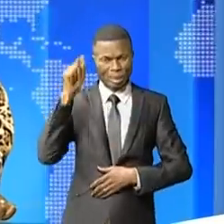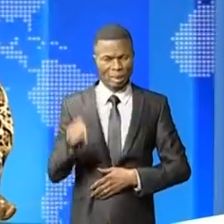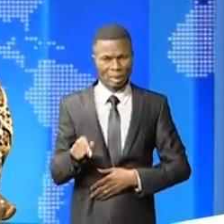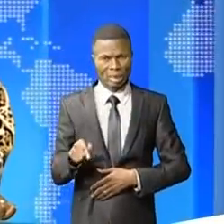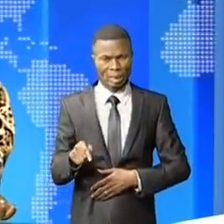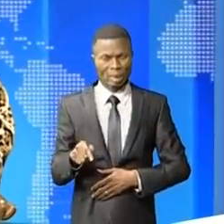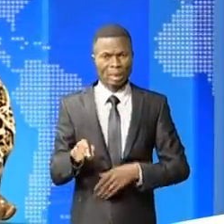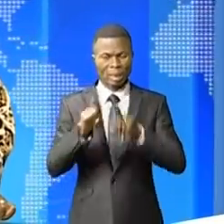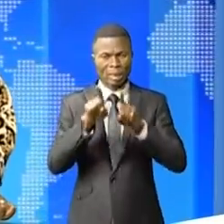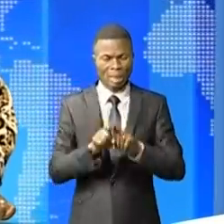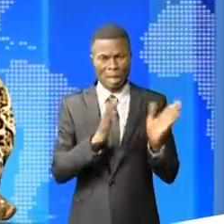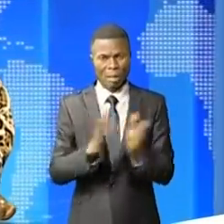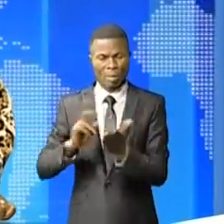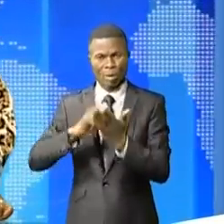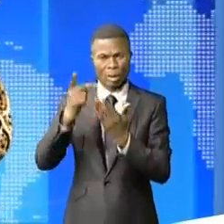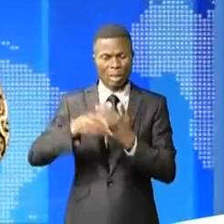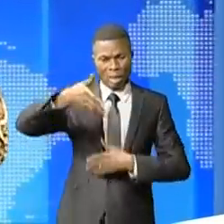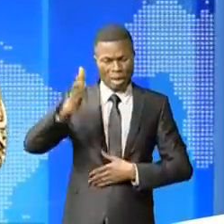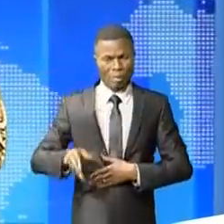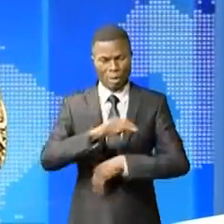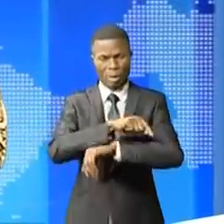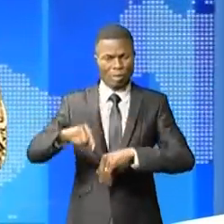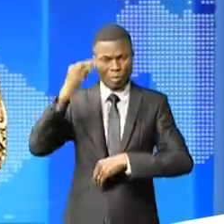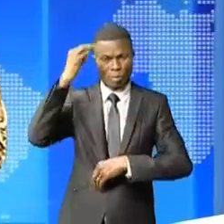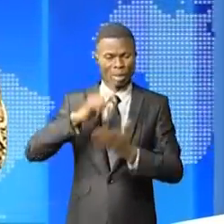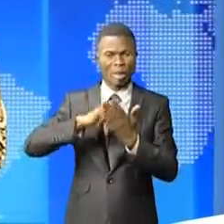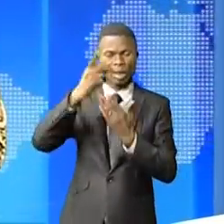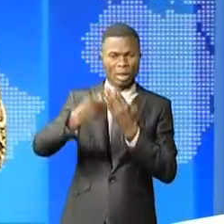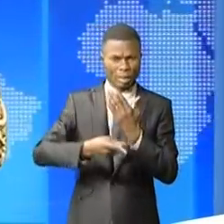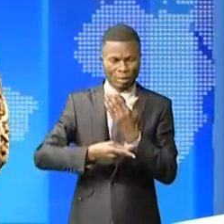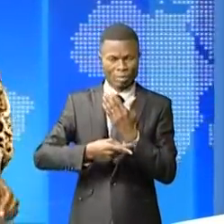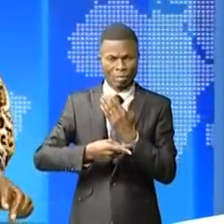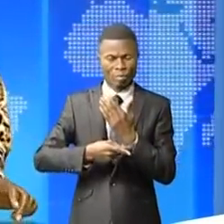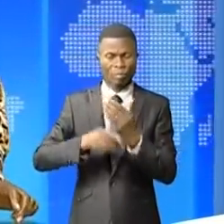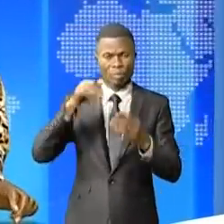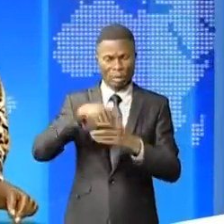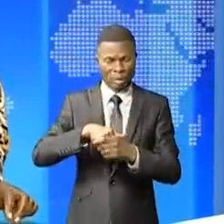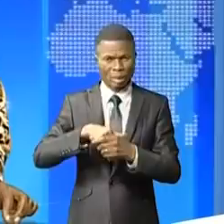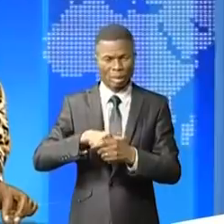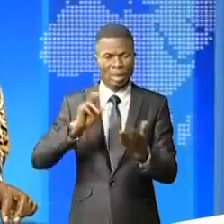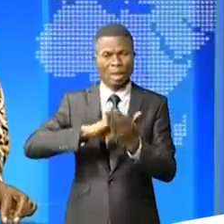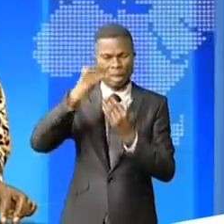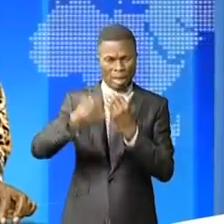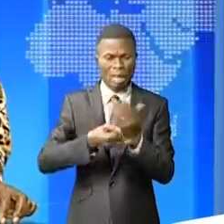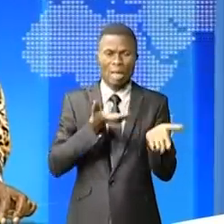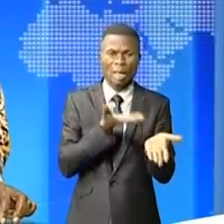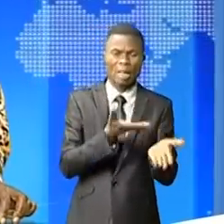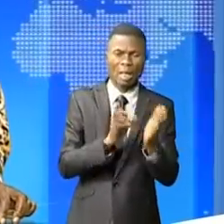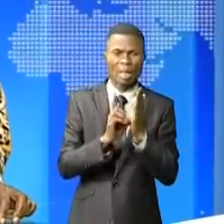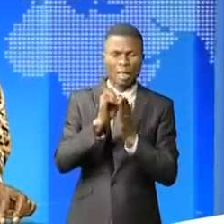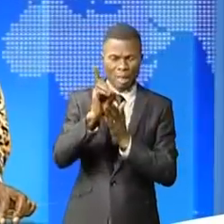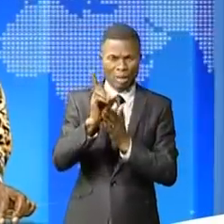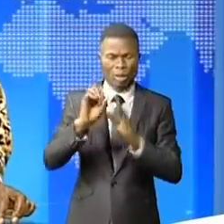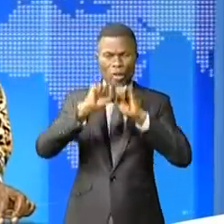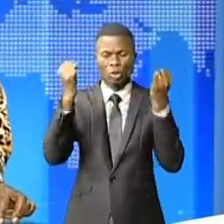Kinshasa élaboré par les experts du ministère du plan ce projet permettra le développement